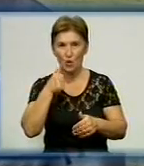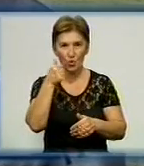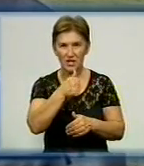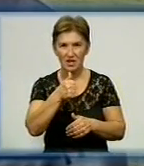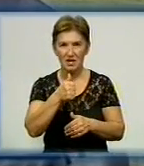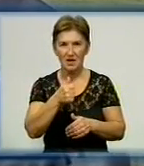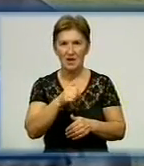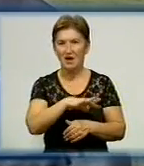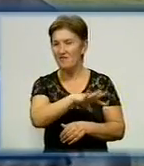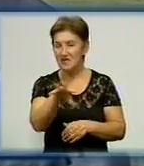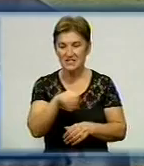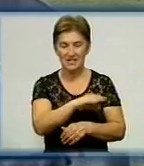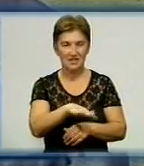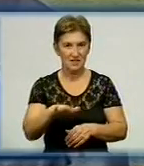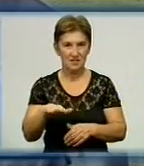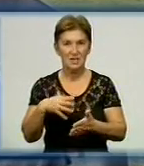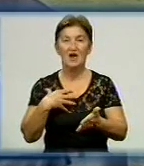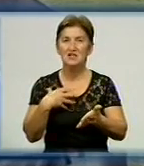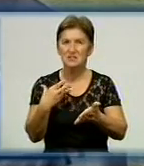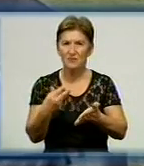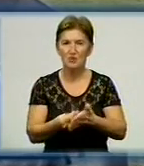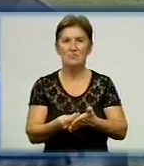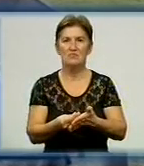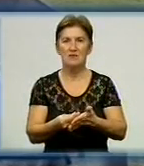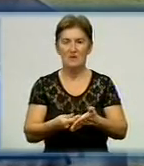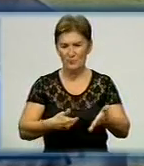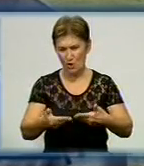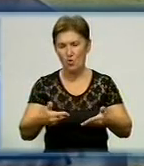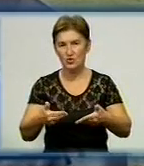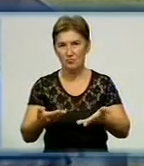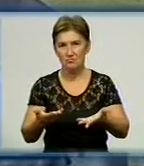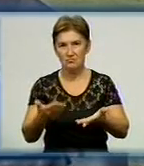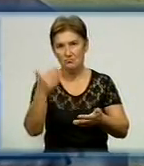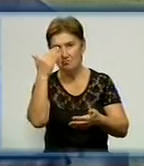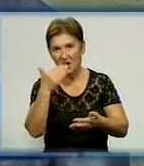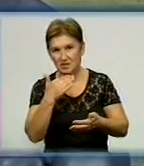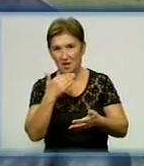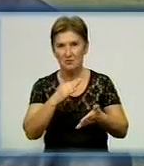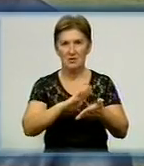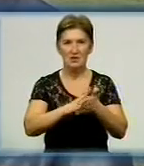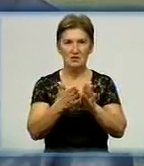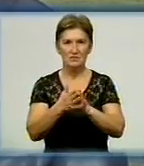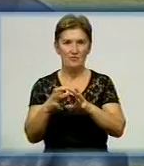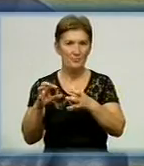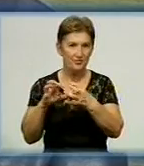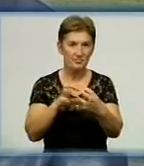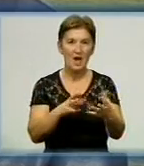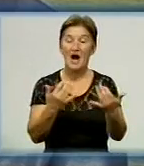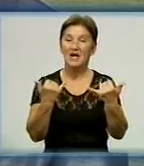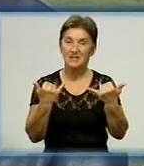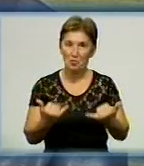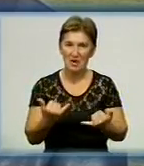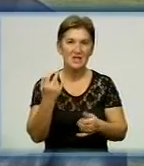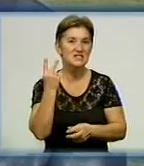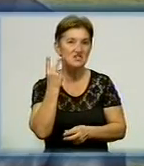діти добиралися своїм ходом, скажімо так, батьки, то з батьками на автотранспорті. Тепер, звичайно,